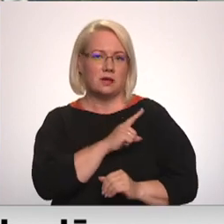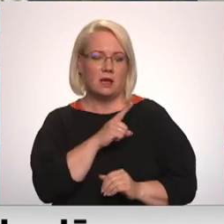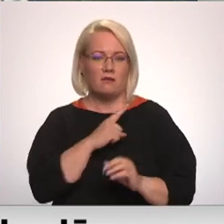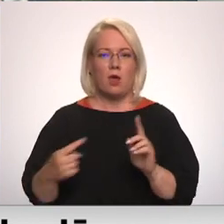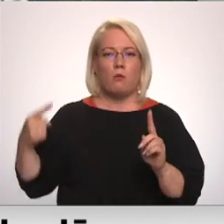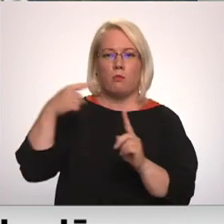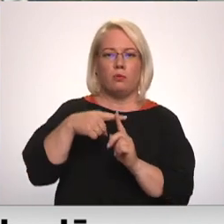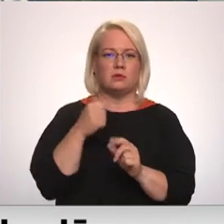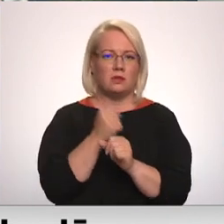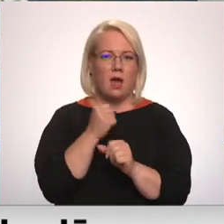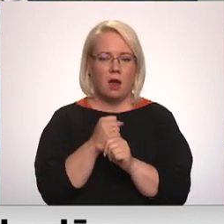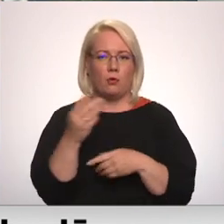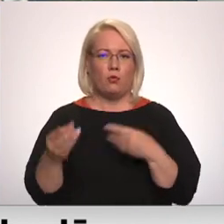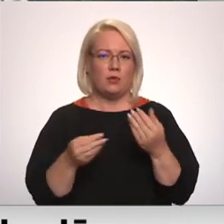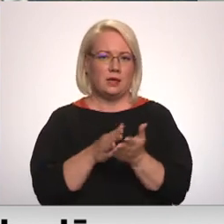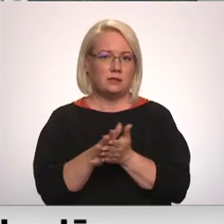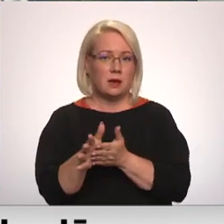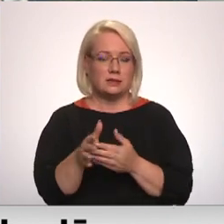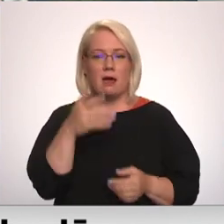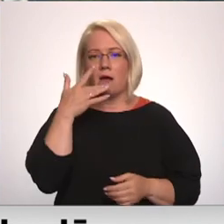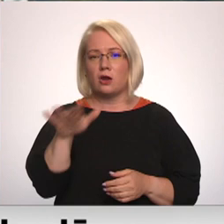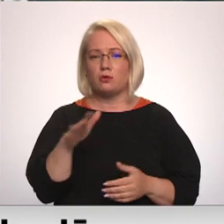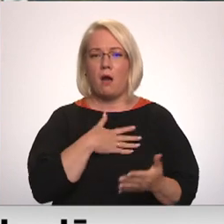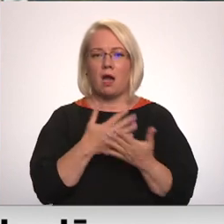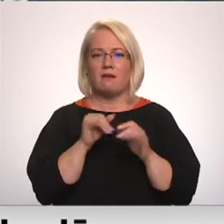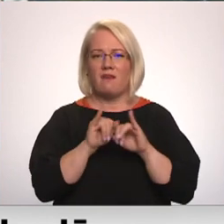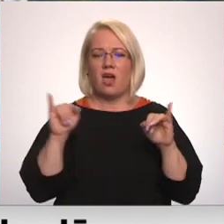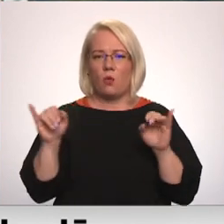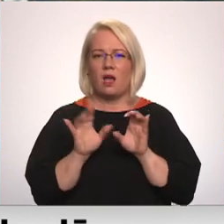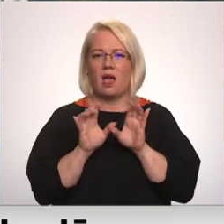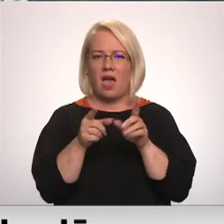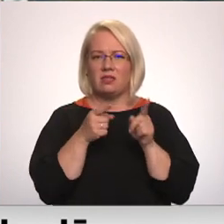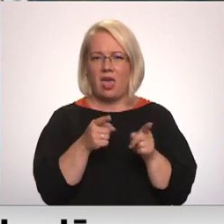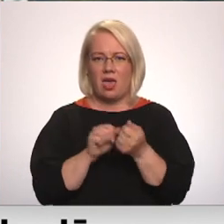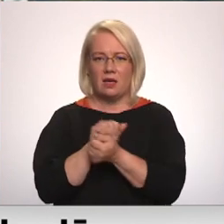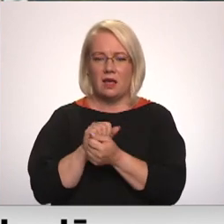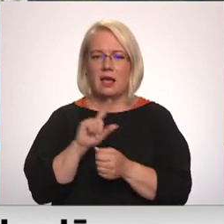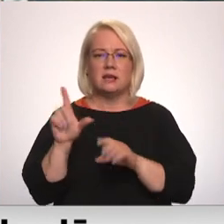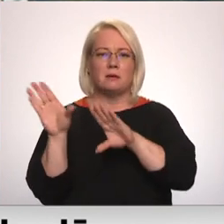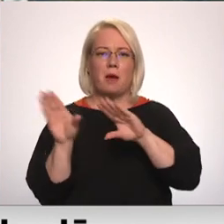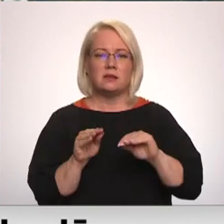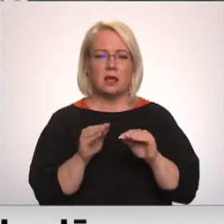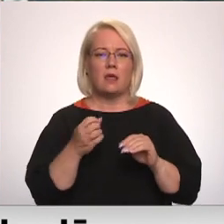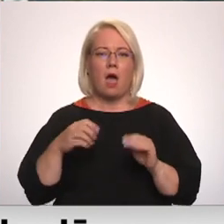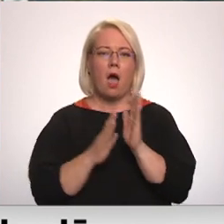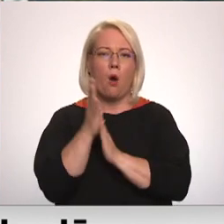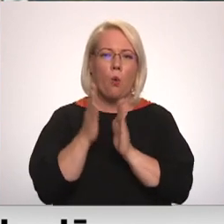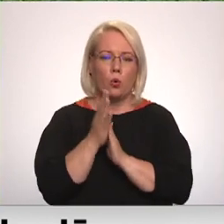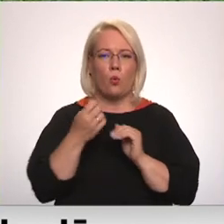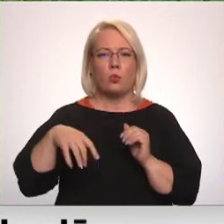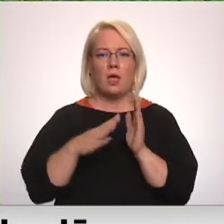papildu darbu un arī izmaksas. Karstumā arī aktīvāk vairāk skaitēkli, kas savukārt mazina augļu un dārzeņu ražu.